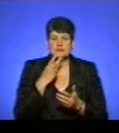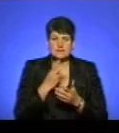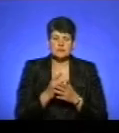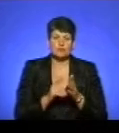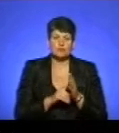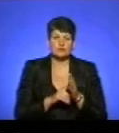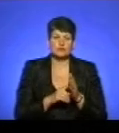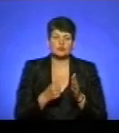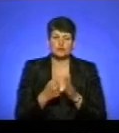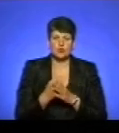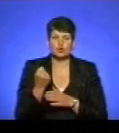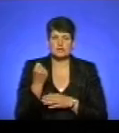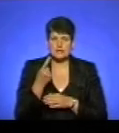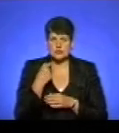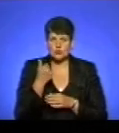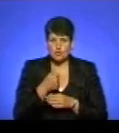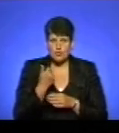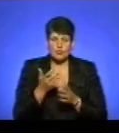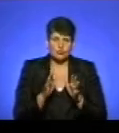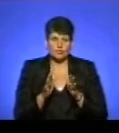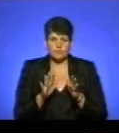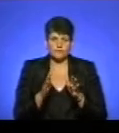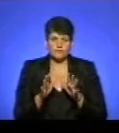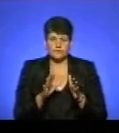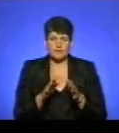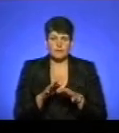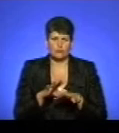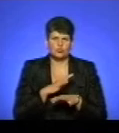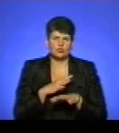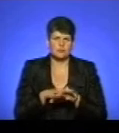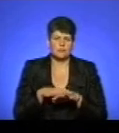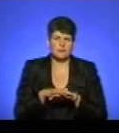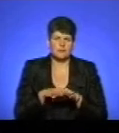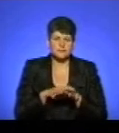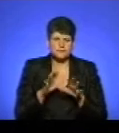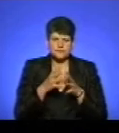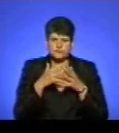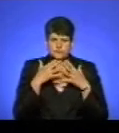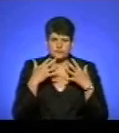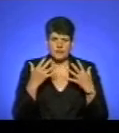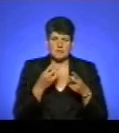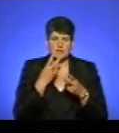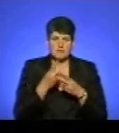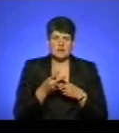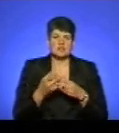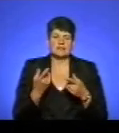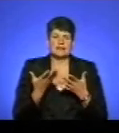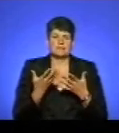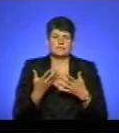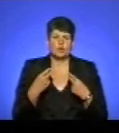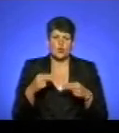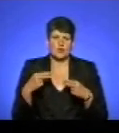починає, десь до 11-го року, тоді якось так воно йшло, більшість масової, і то ми спостерігали тоді по стихійній торгівлі,